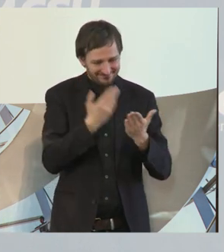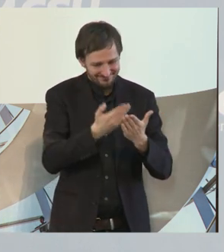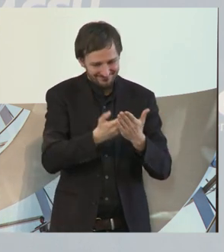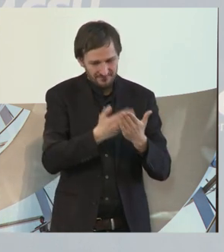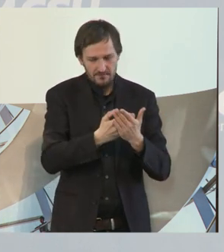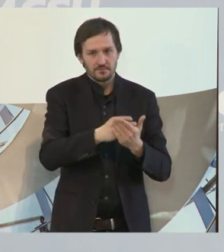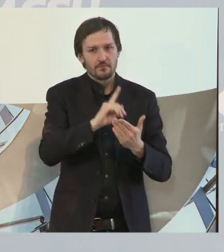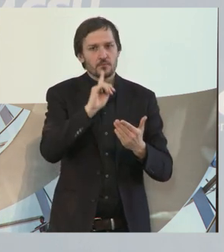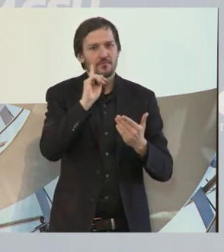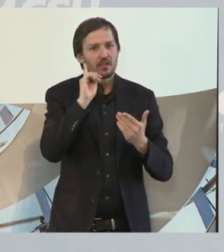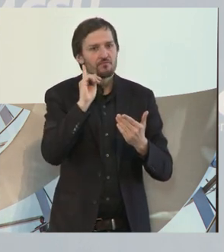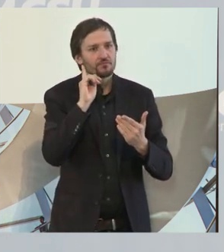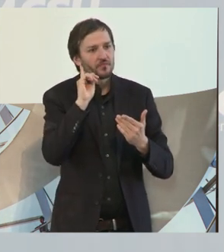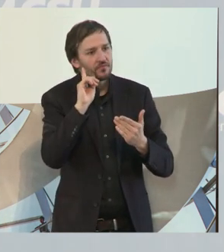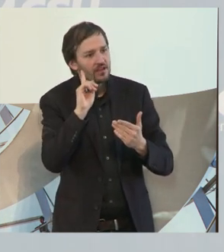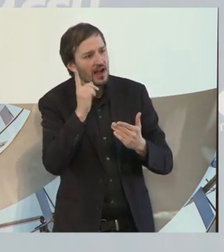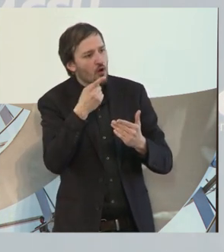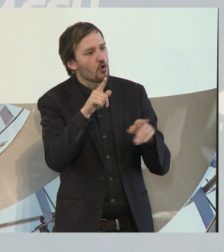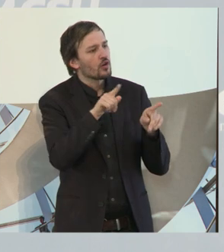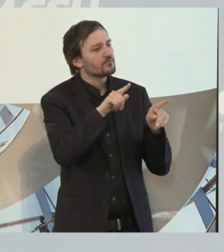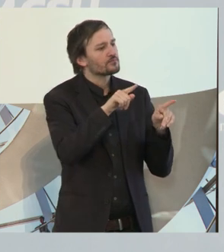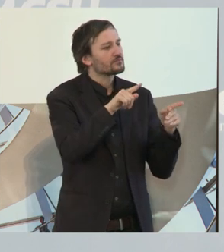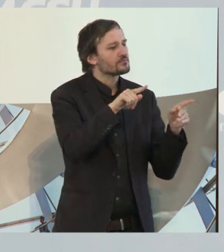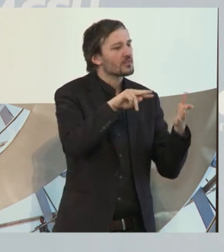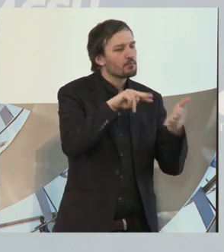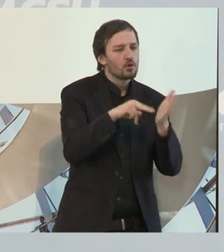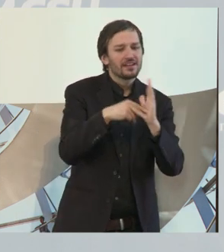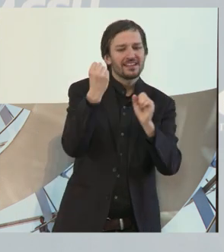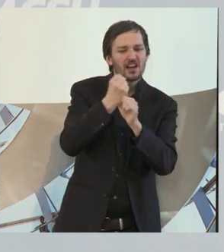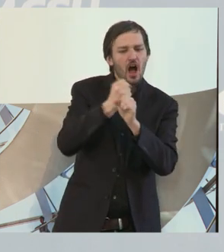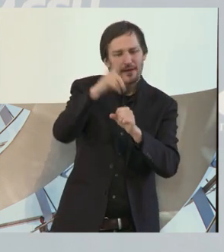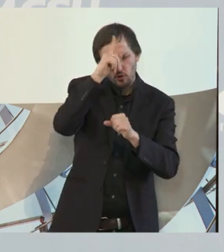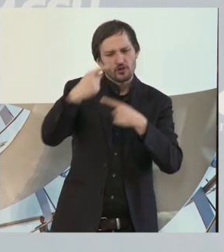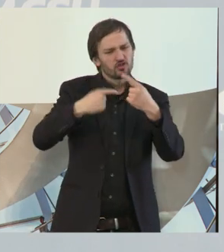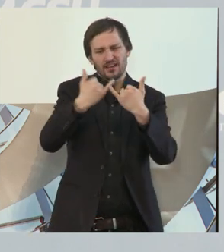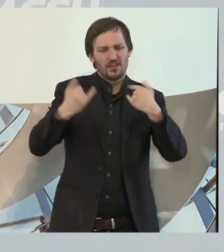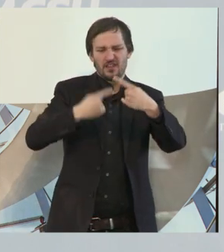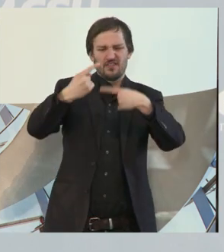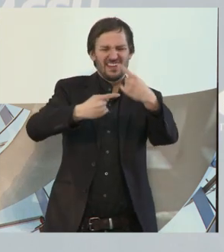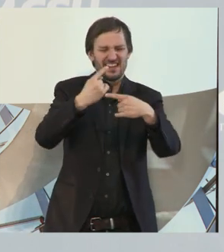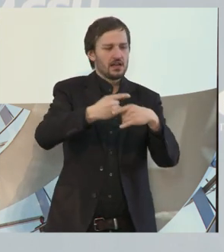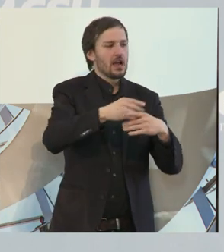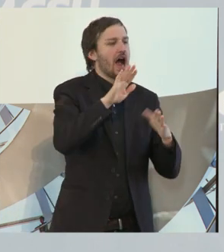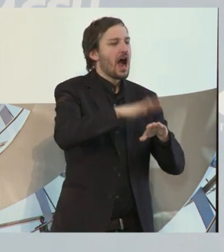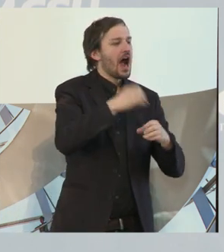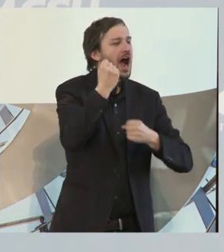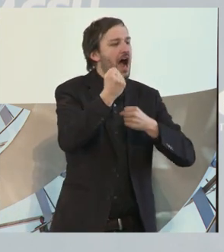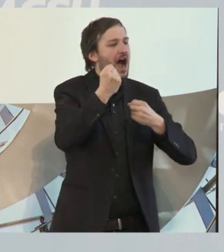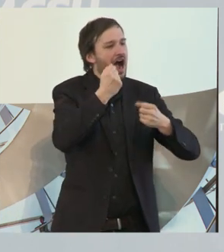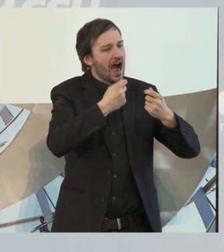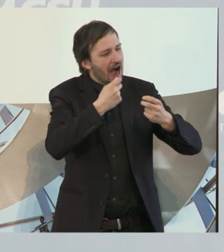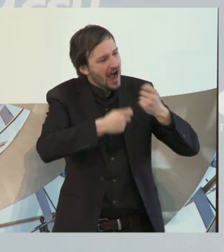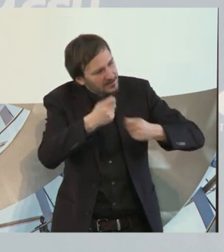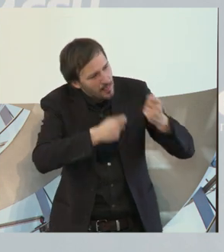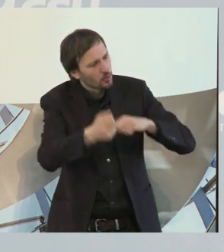Handlungsempfehlungen mitnehmen können, die die politische Arbeit hier in Deutschland weiter beeinflussen wird. Und dass dies auch